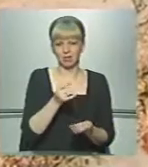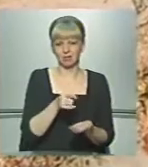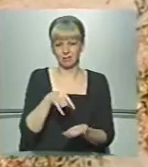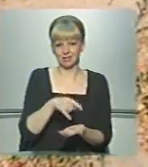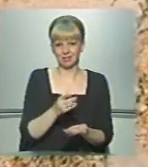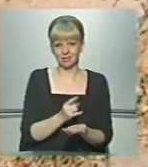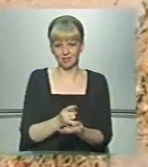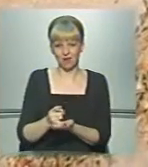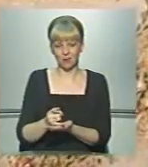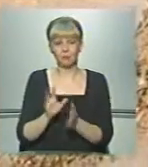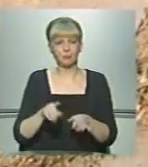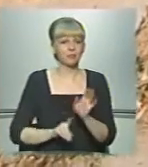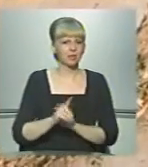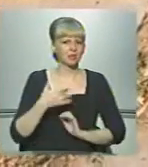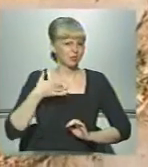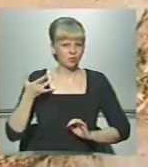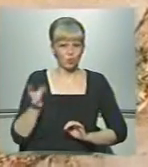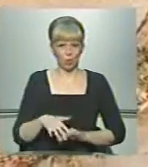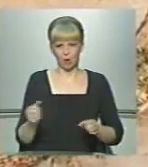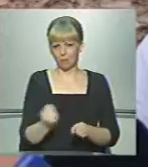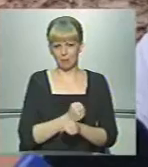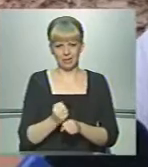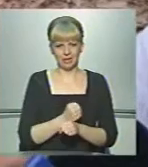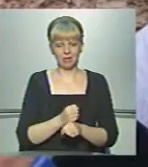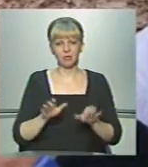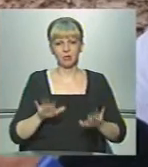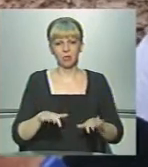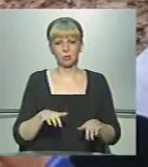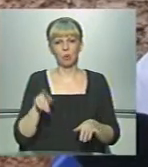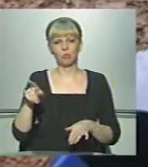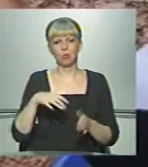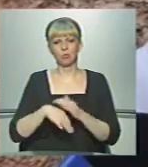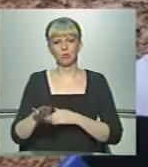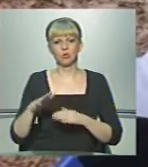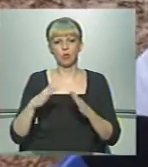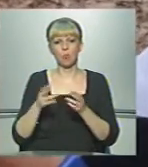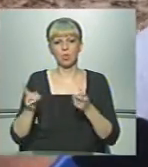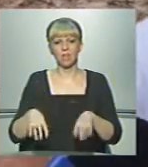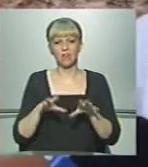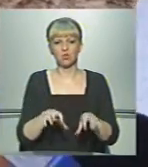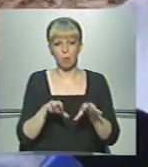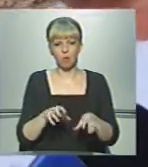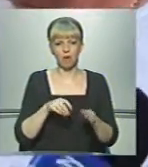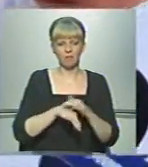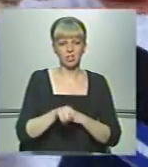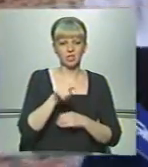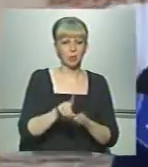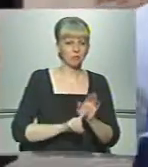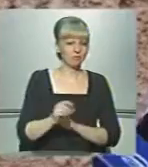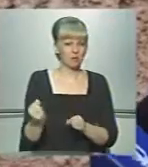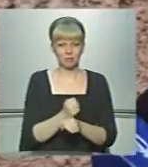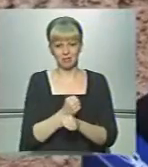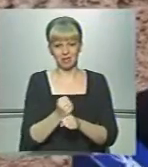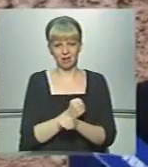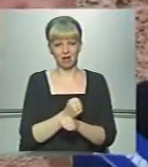Потім почалась жорстока бійка. «Потому він пішов дому, залишив собаку і вийшов, і почав там дратися.